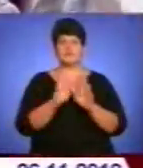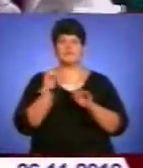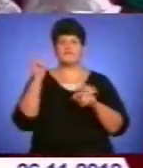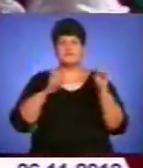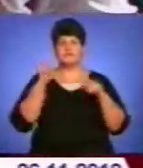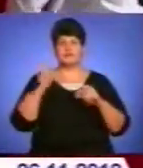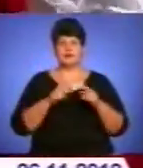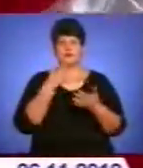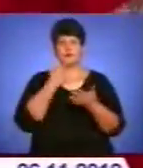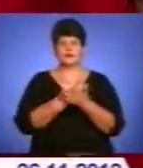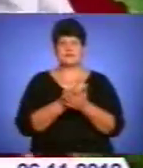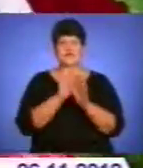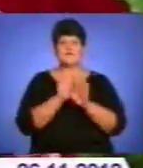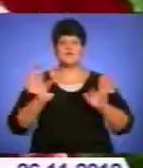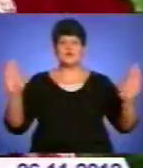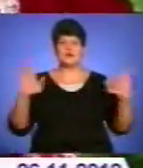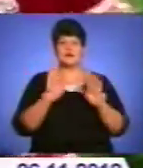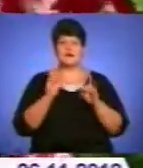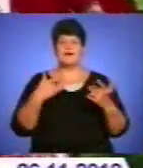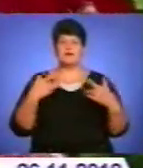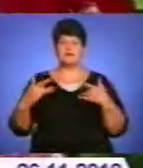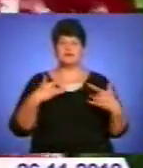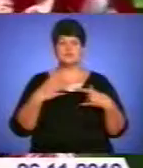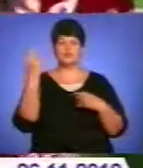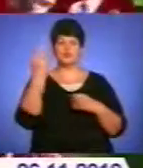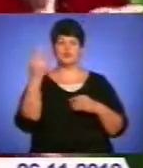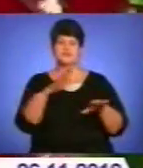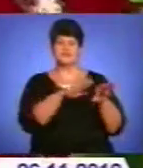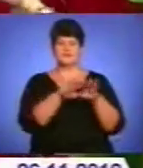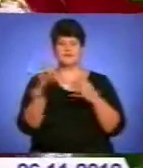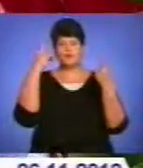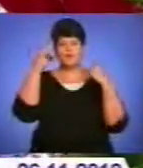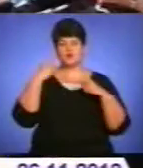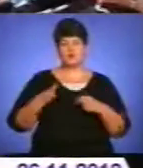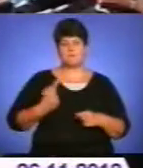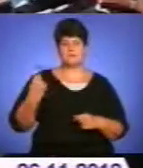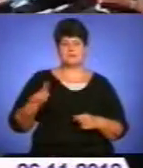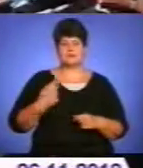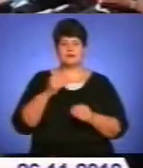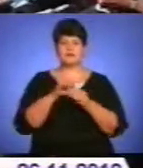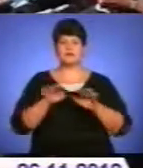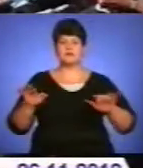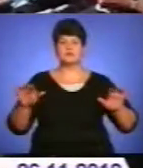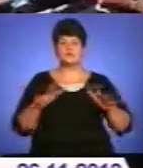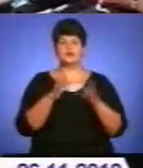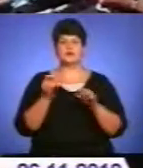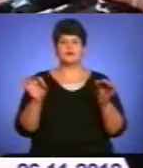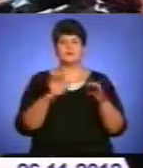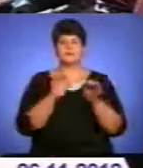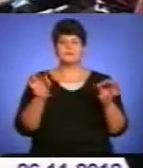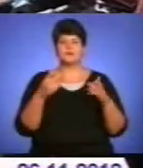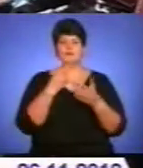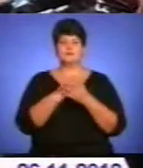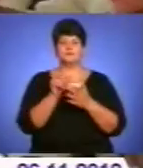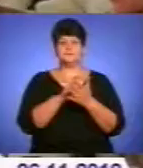демонстрували вокальні дані – артистичність, художній рівень та творчу майстерність. А й грали на інструментах, де кламували вірші. Для